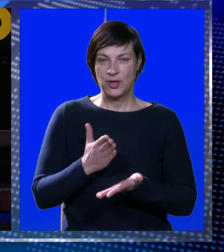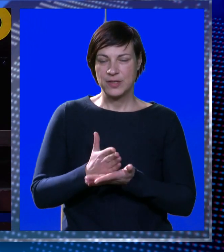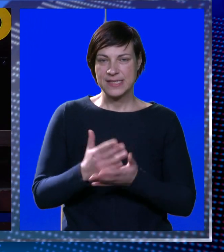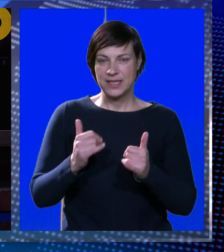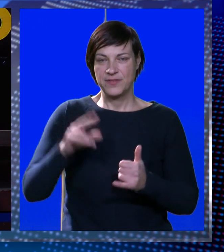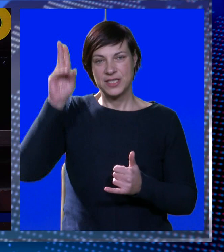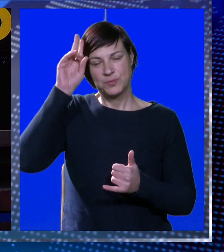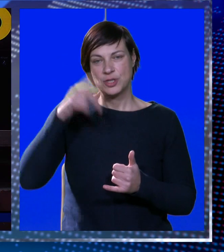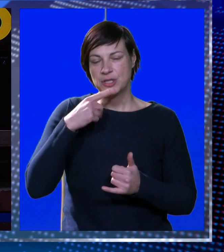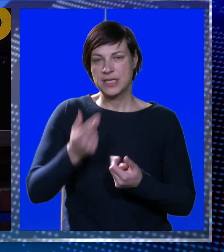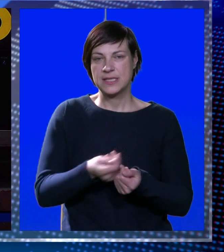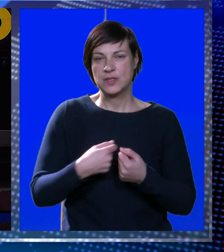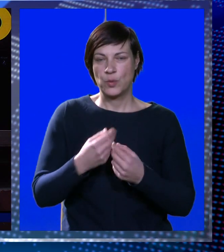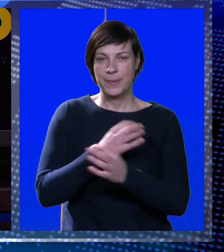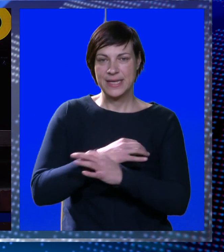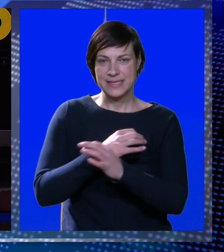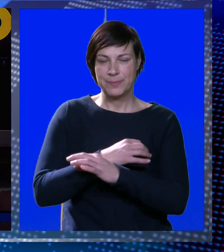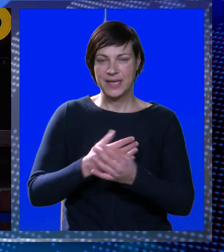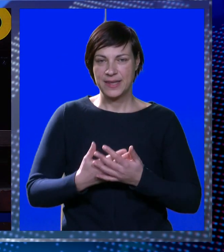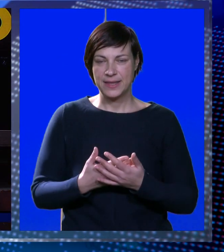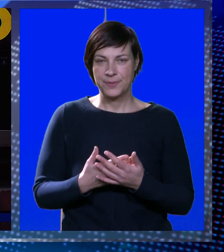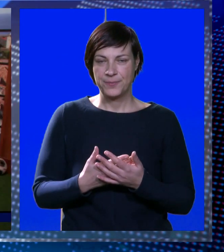Sad več možemo vidjeti, da je to skupina smrti.